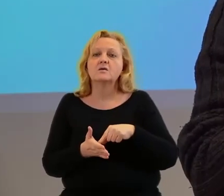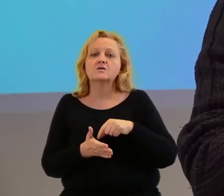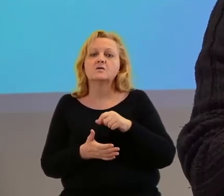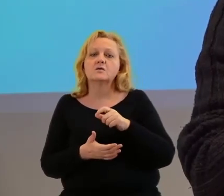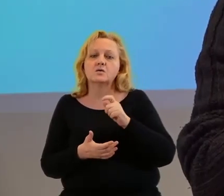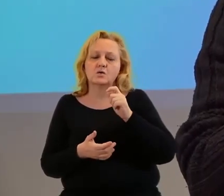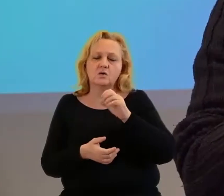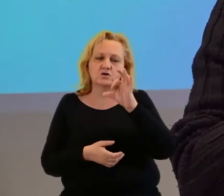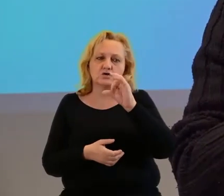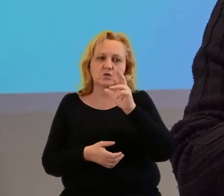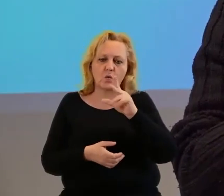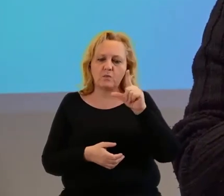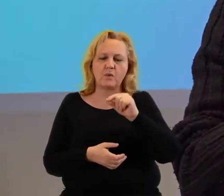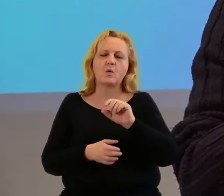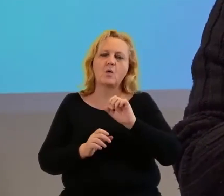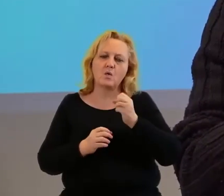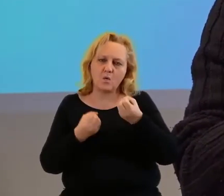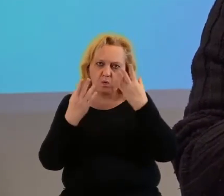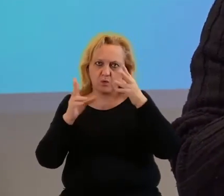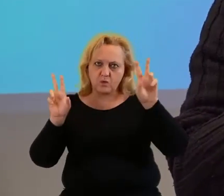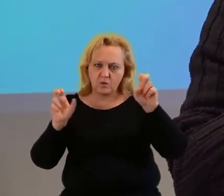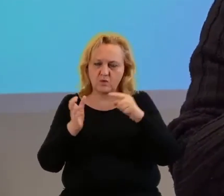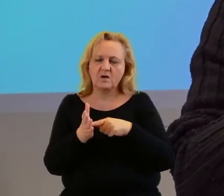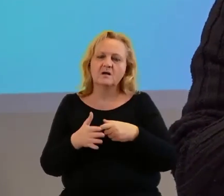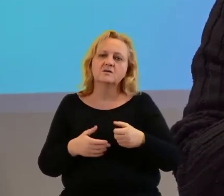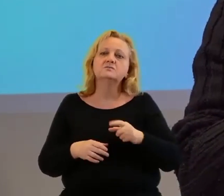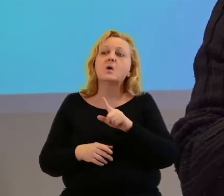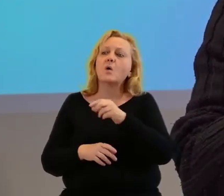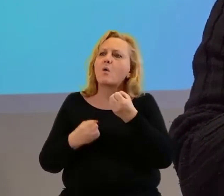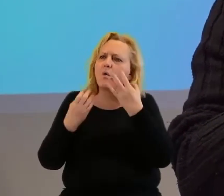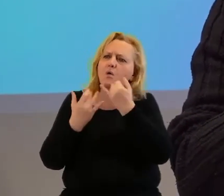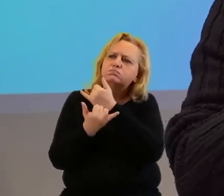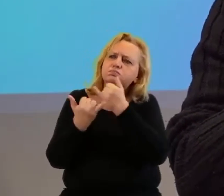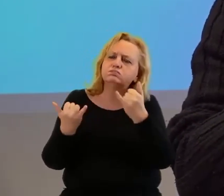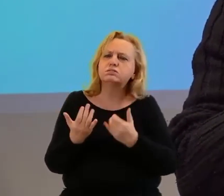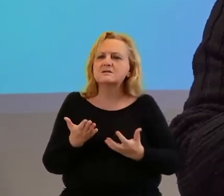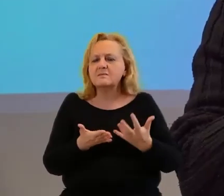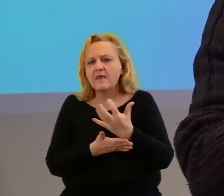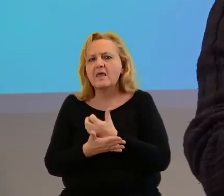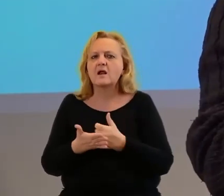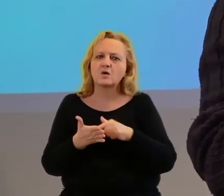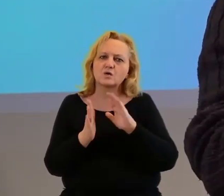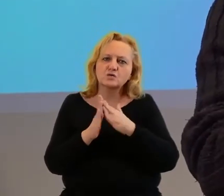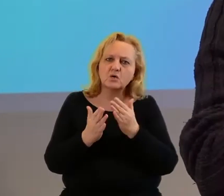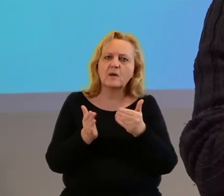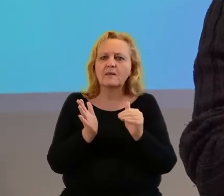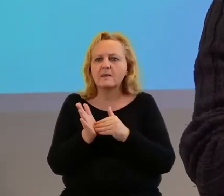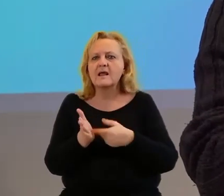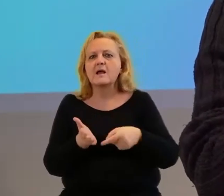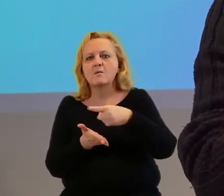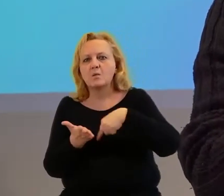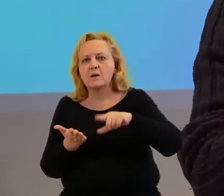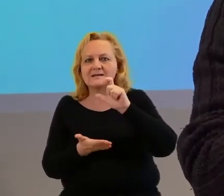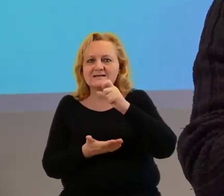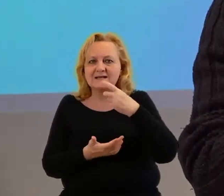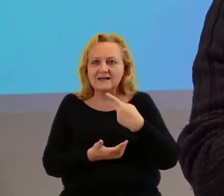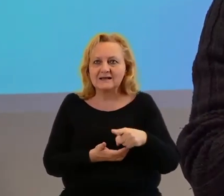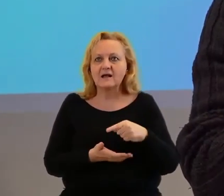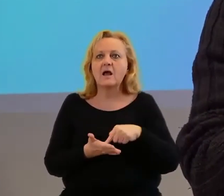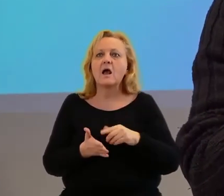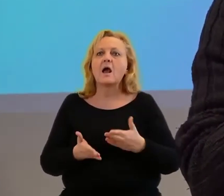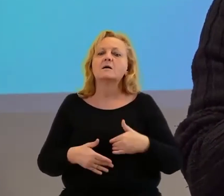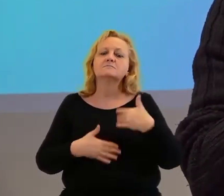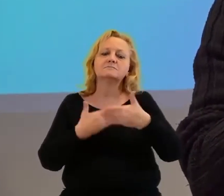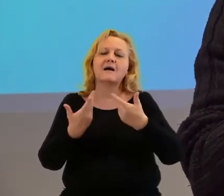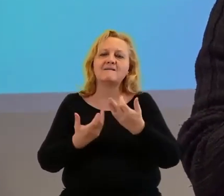bardziej związana z kulturą, gdzie zbieramy dzieła kultury przez cały rok, zasadzie książki ludziom niepotrzebne, płyty CD, a następnie jest taki wielki